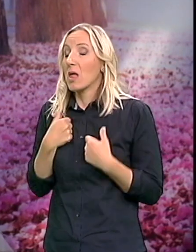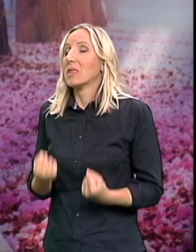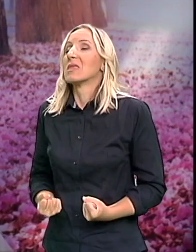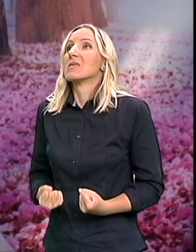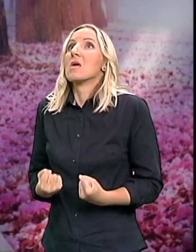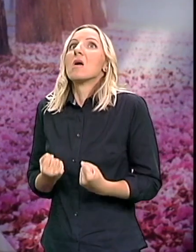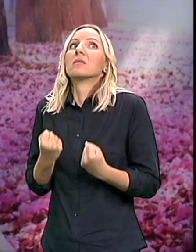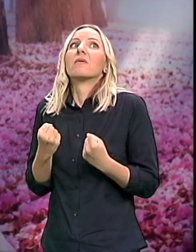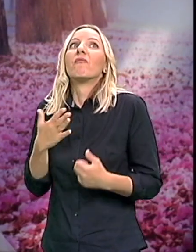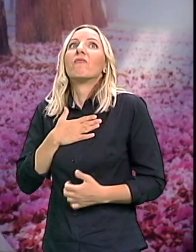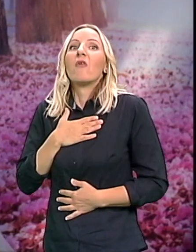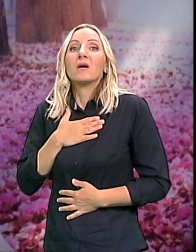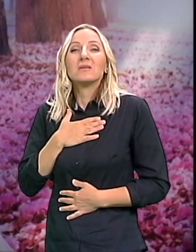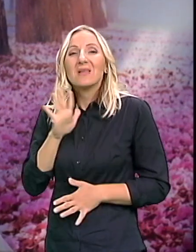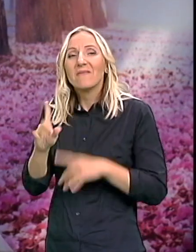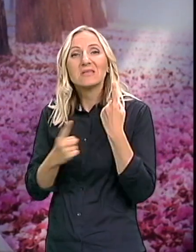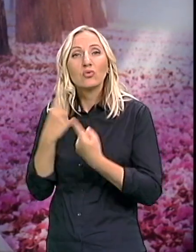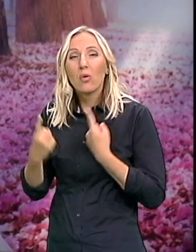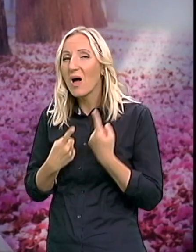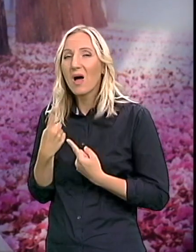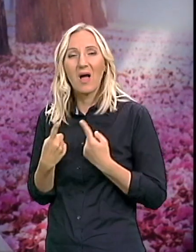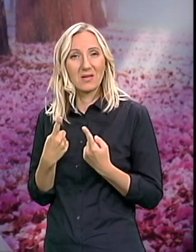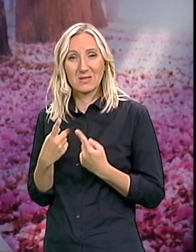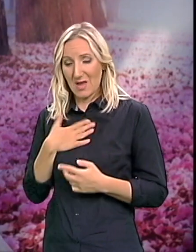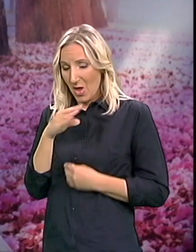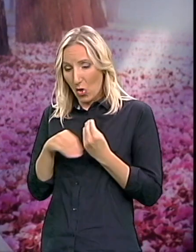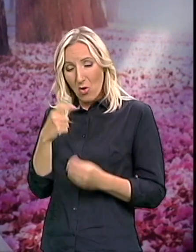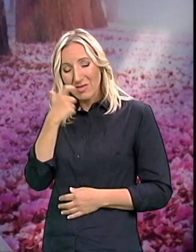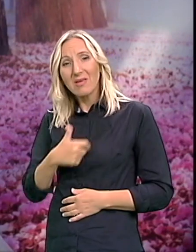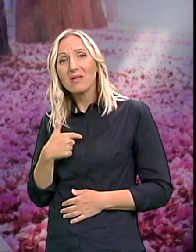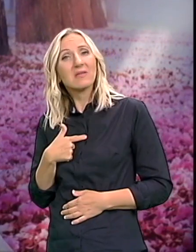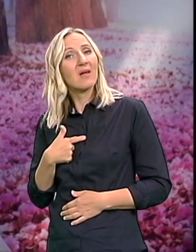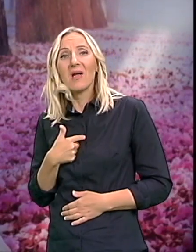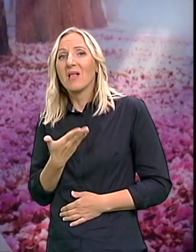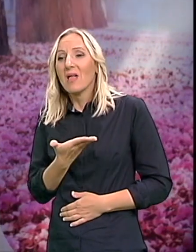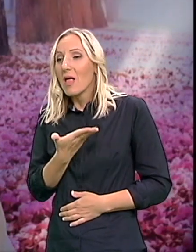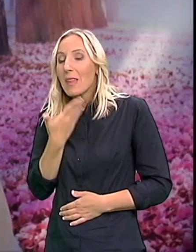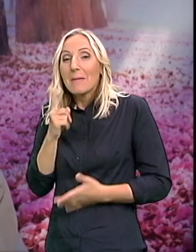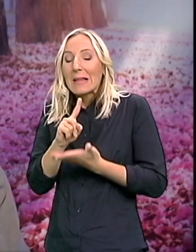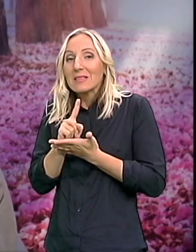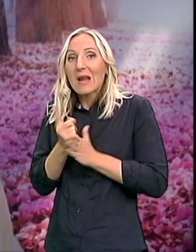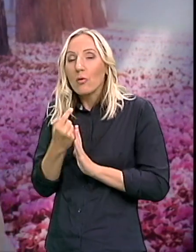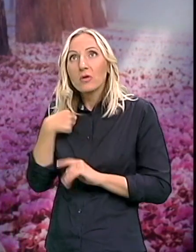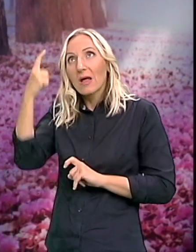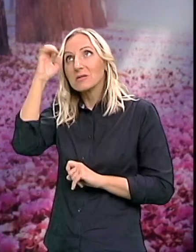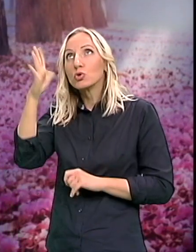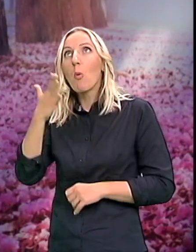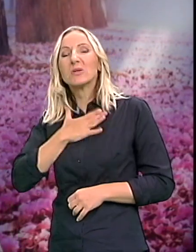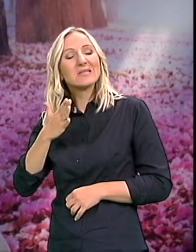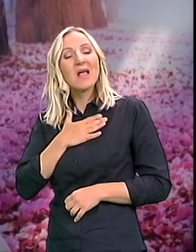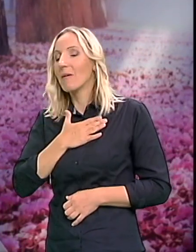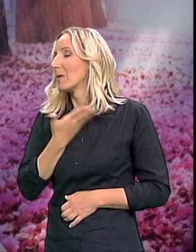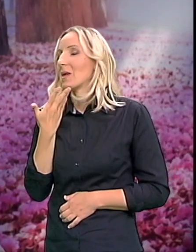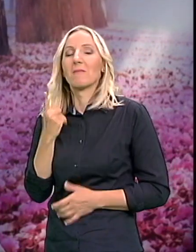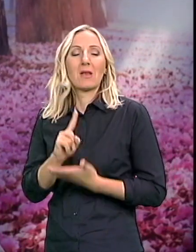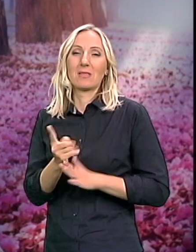ja nisam Znate u takvim situacijama A vi kao roditelj Nemate uopšte trenutka za sebe Trenutka